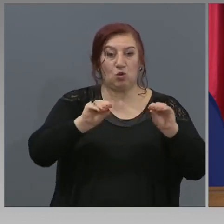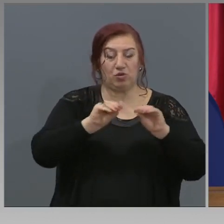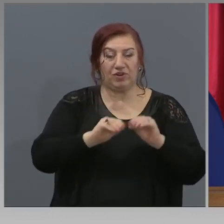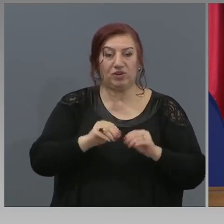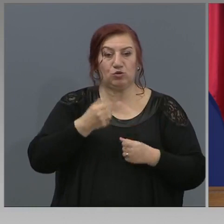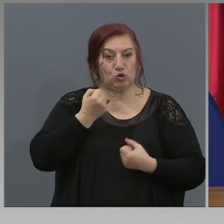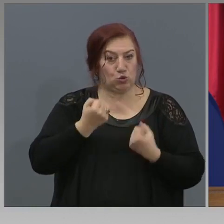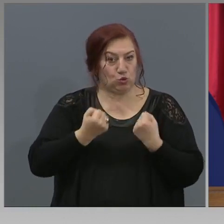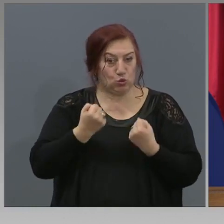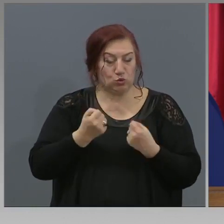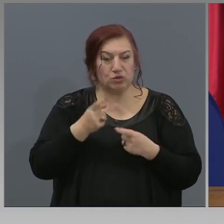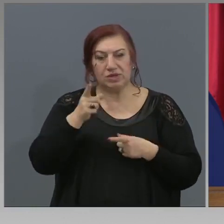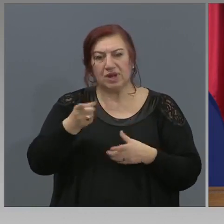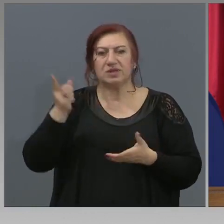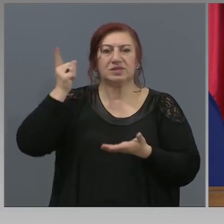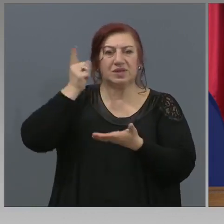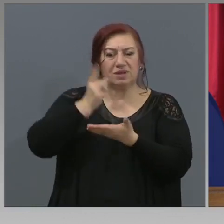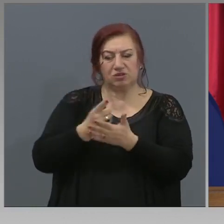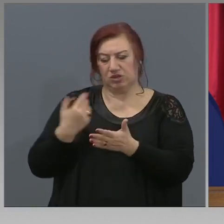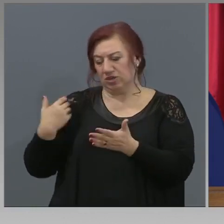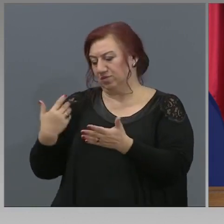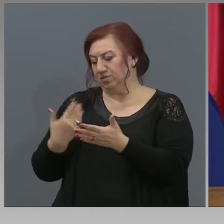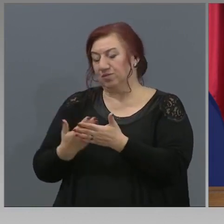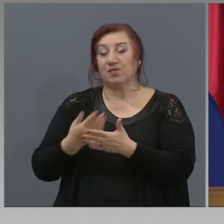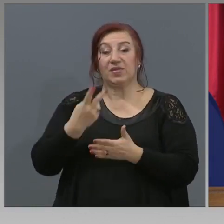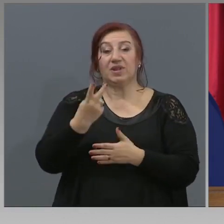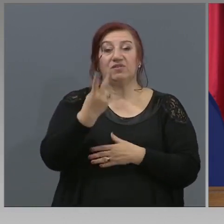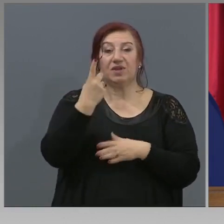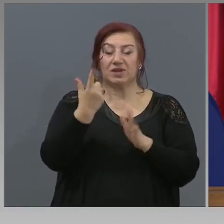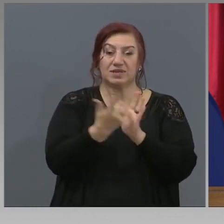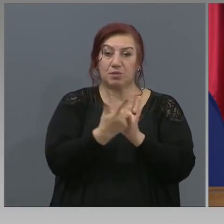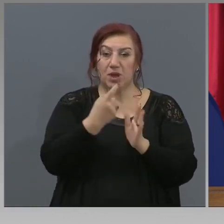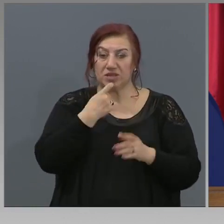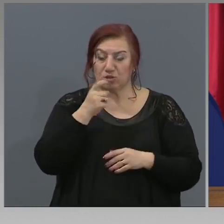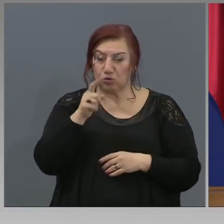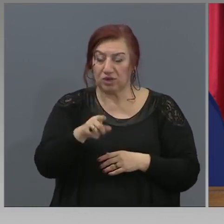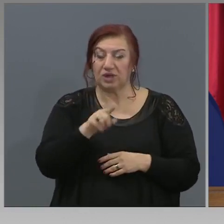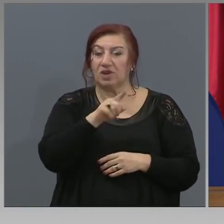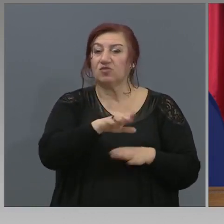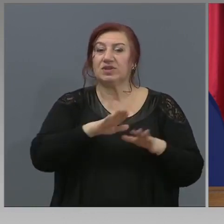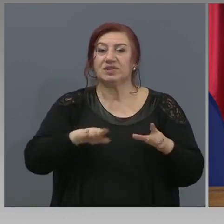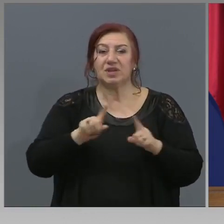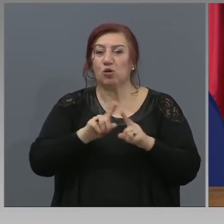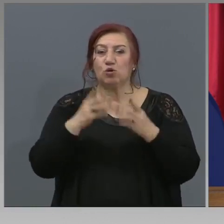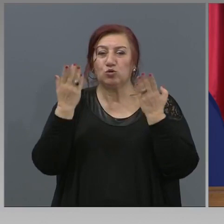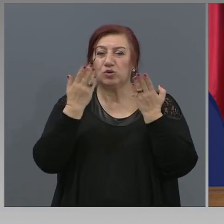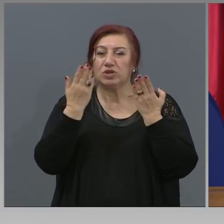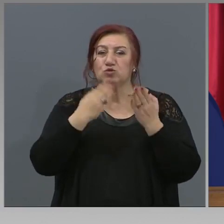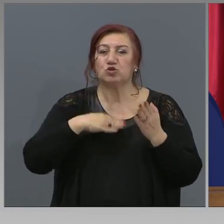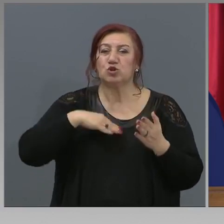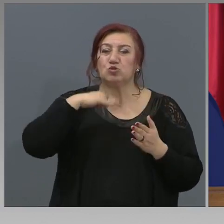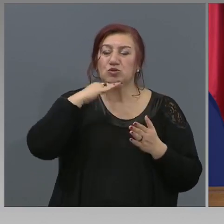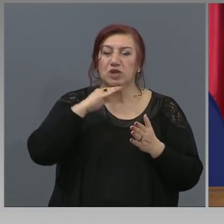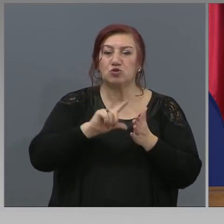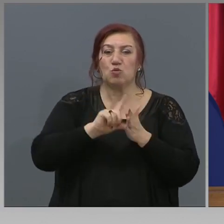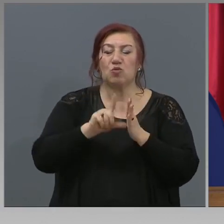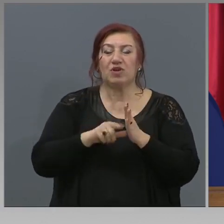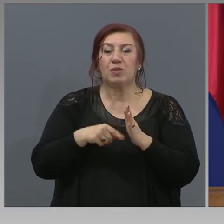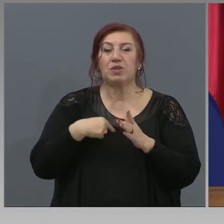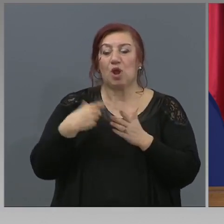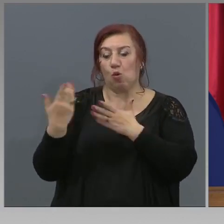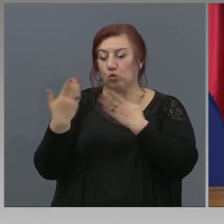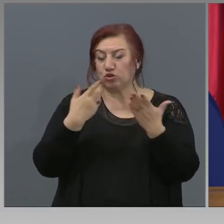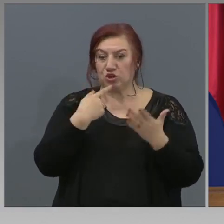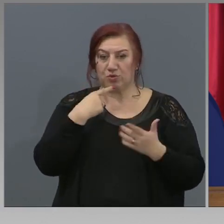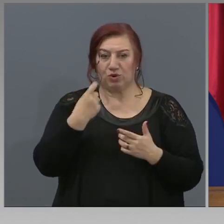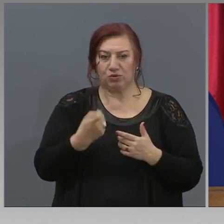Те са задължителни от 2017 година, т.е. това са децата, които ни са учили достатъчно по време на учебната година.